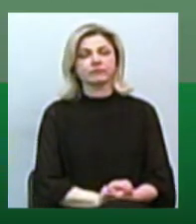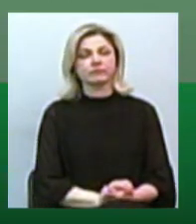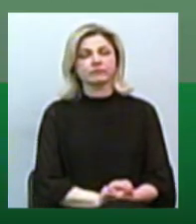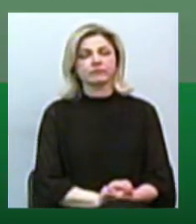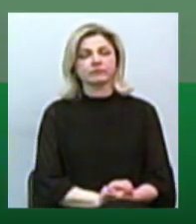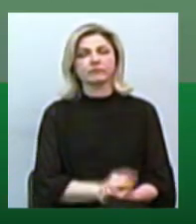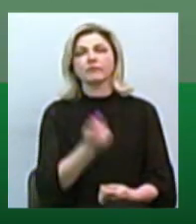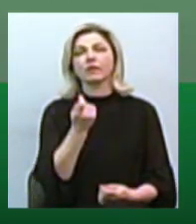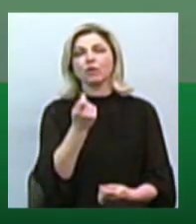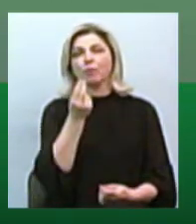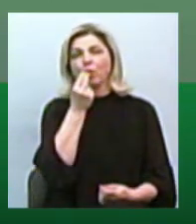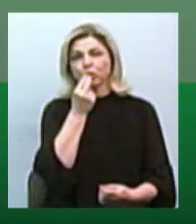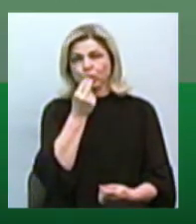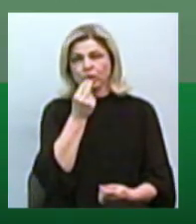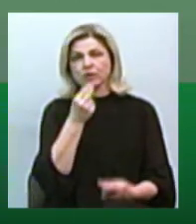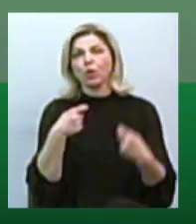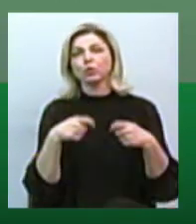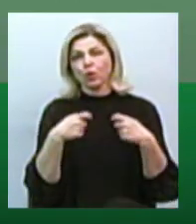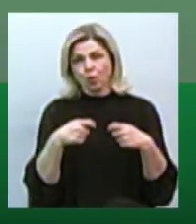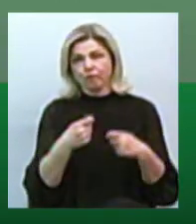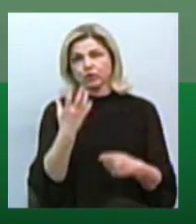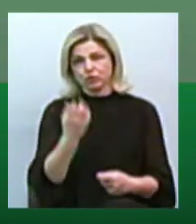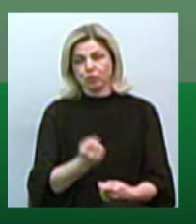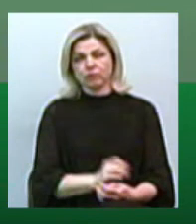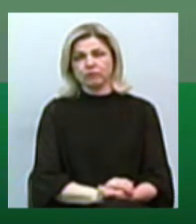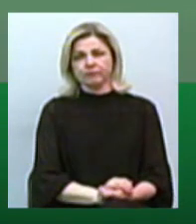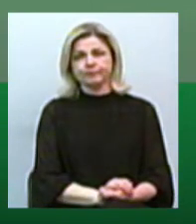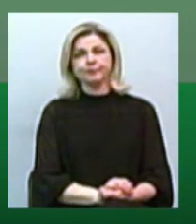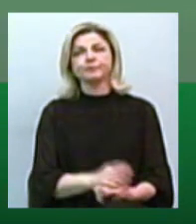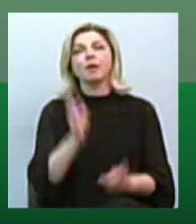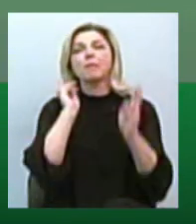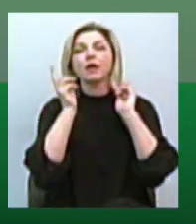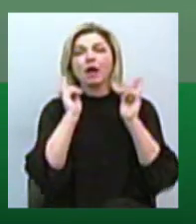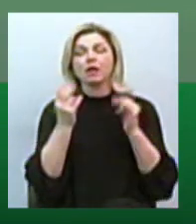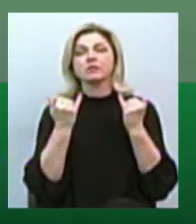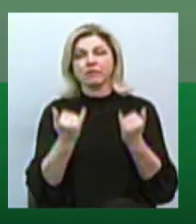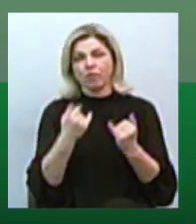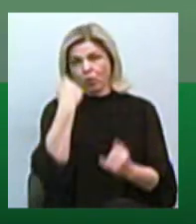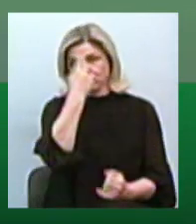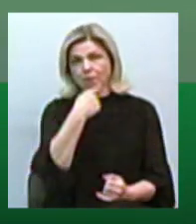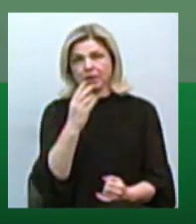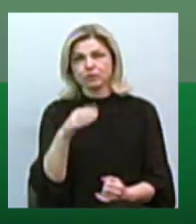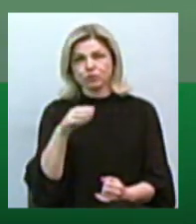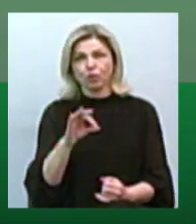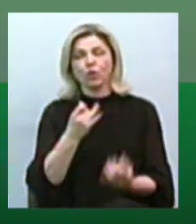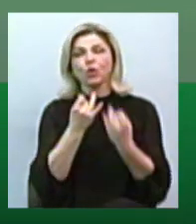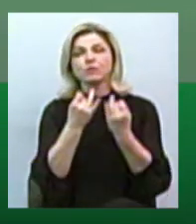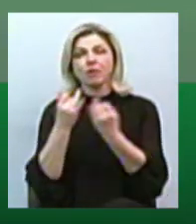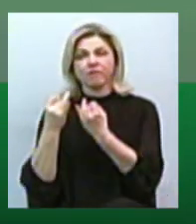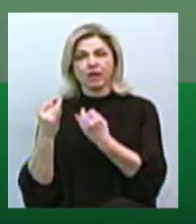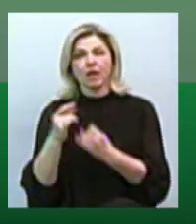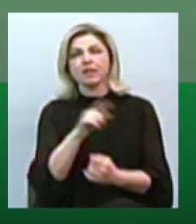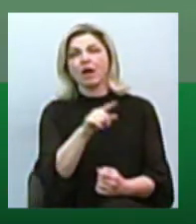Трохи продуктами приторговуючи, перукарям сьогодні особисто розмовляв з деякими